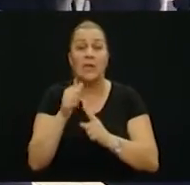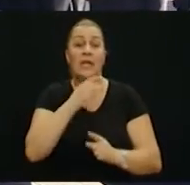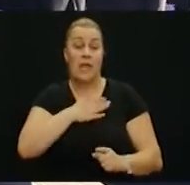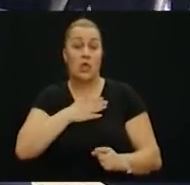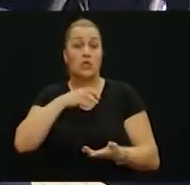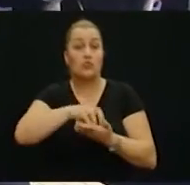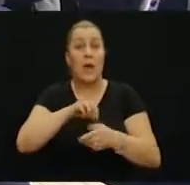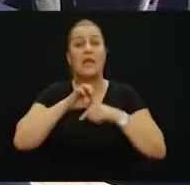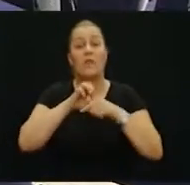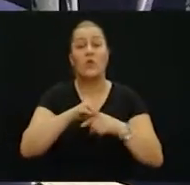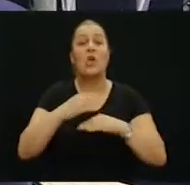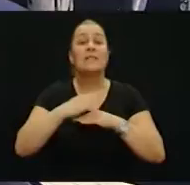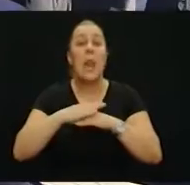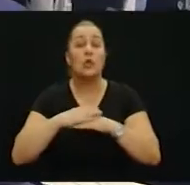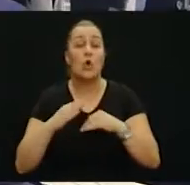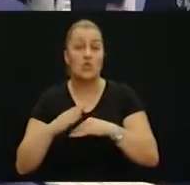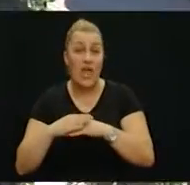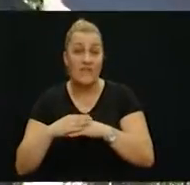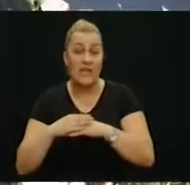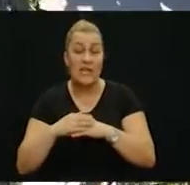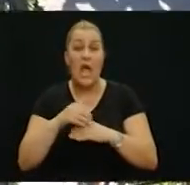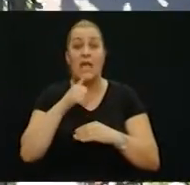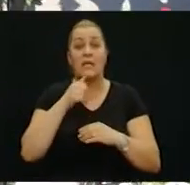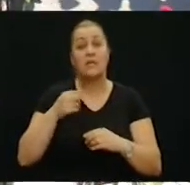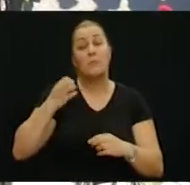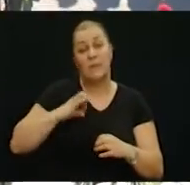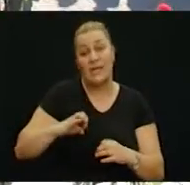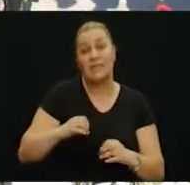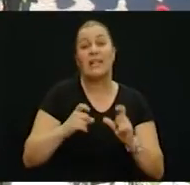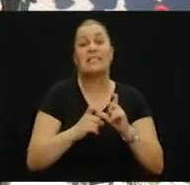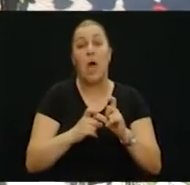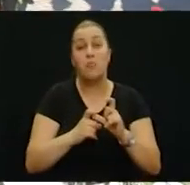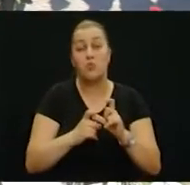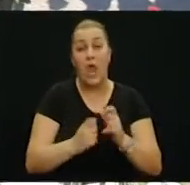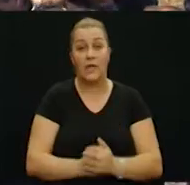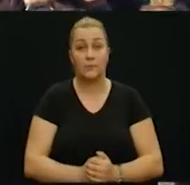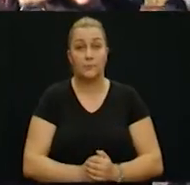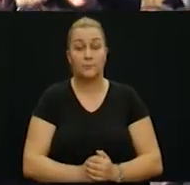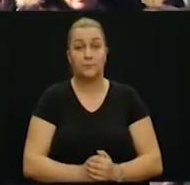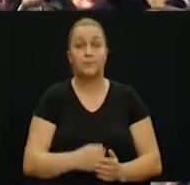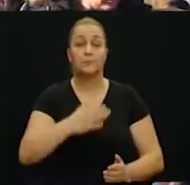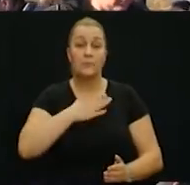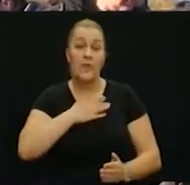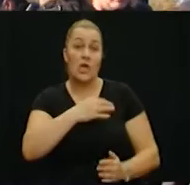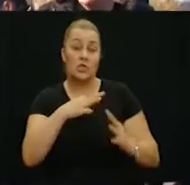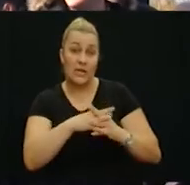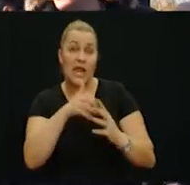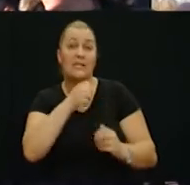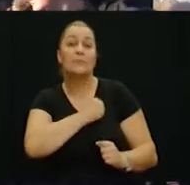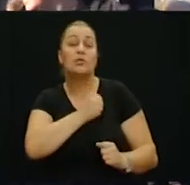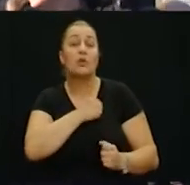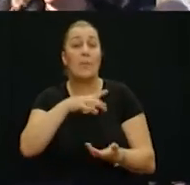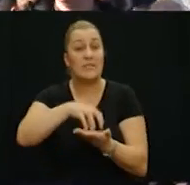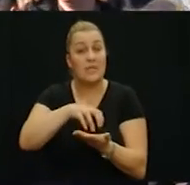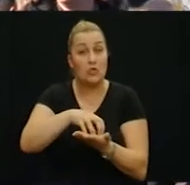izdastanstvo naše županije su predvodili župan Znatko Ževernja te predsjednik županijske skupštine Petrosa Sapuna. Vijek je naš grad Plisko-Dalmatinska